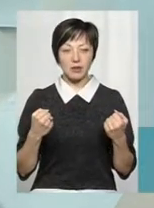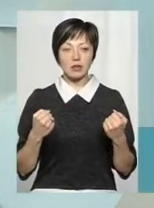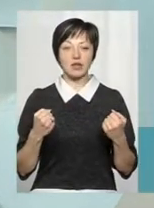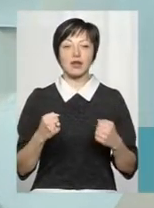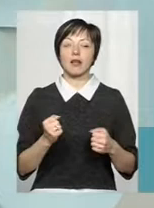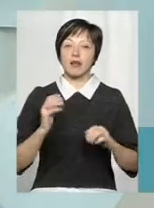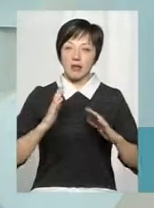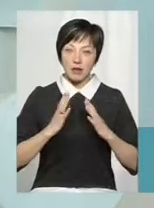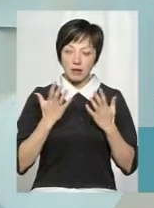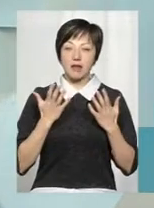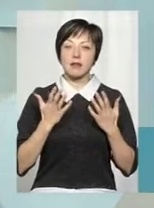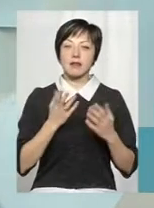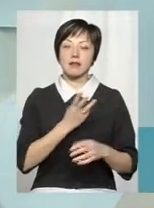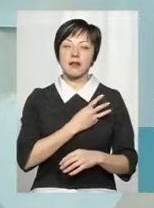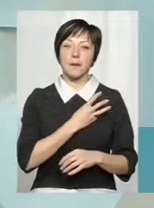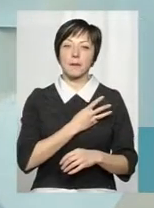натхнення,